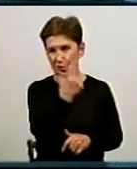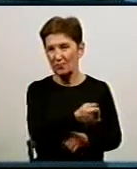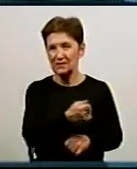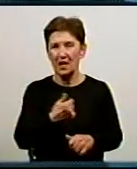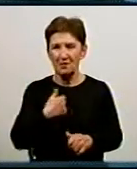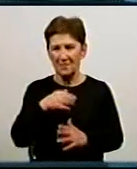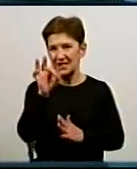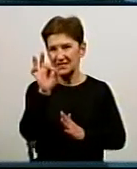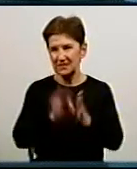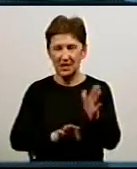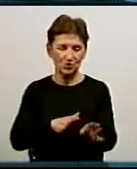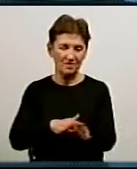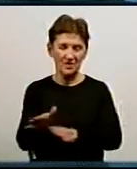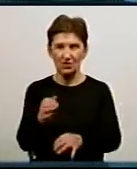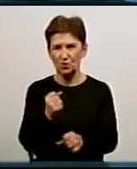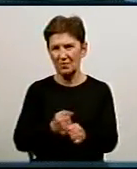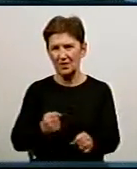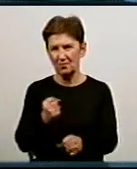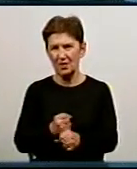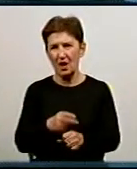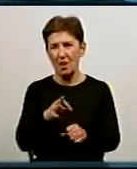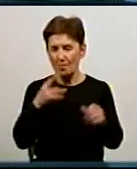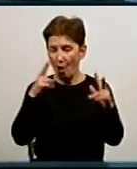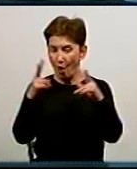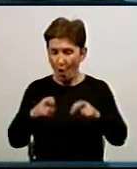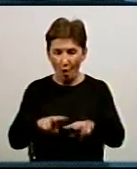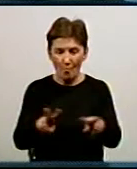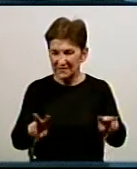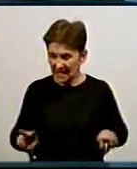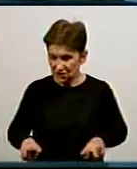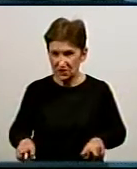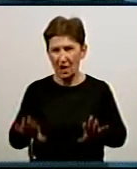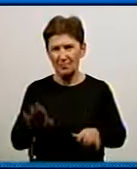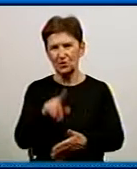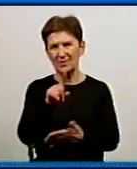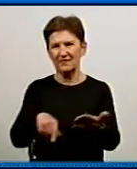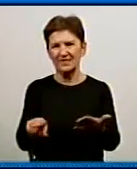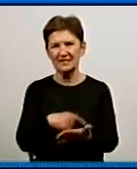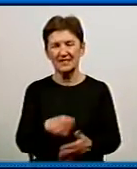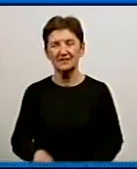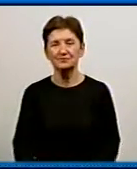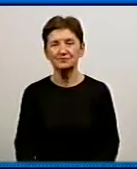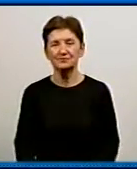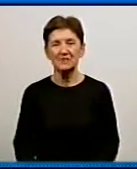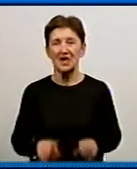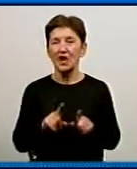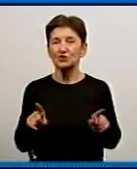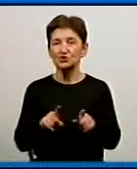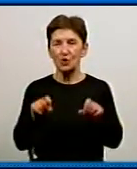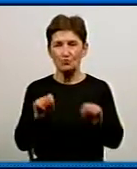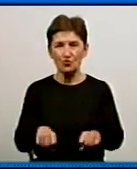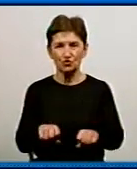виконуємо роботи по обстеженню, а потім по ліквідації аварій. Що б можна було порадити